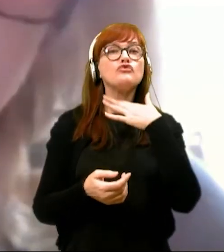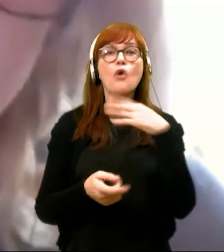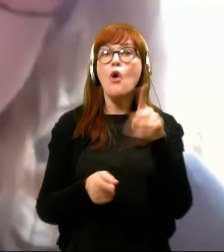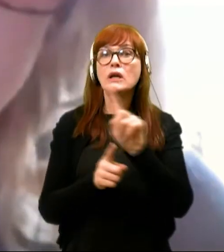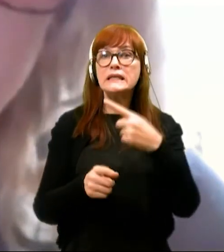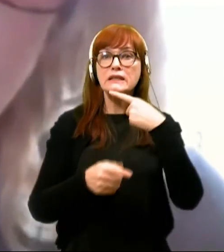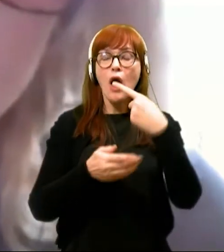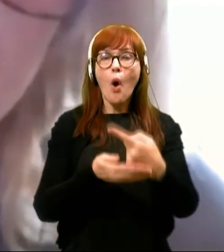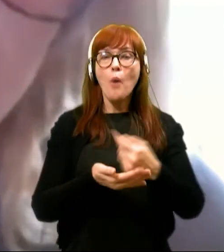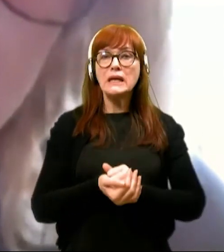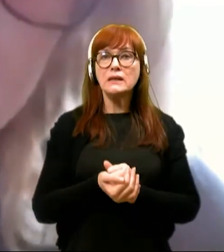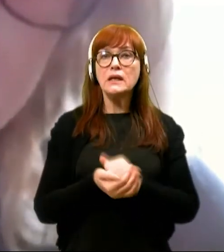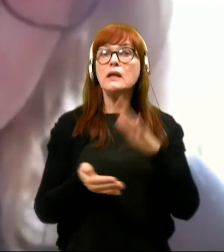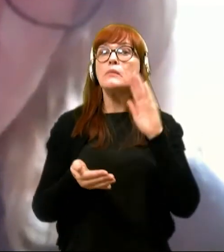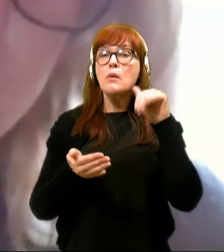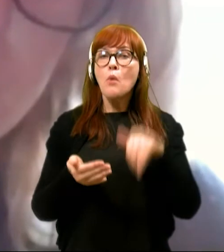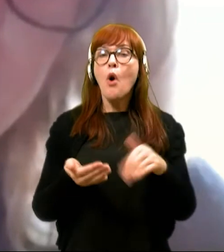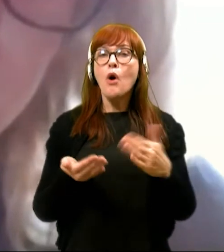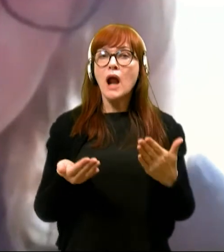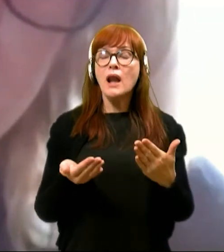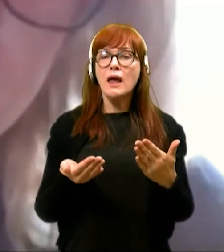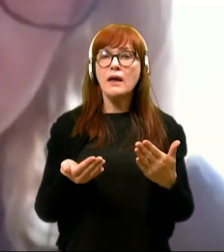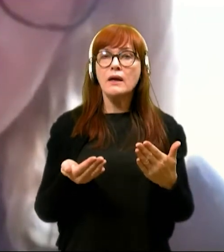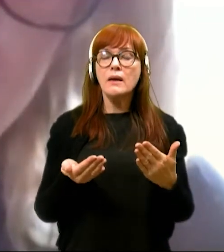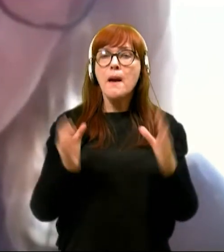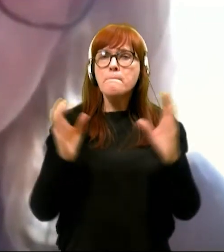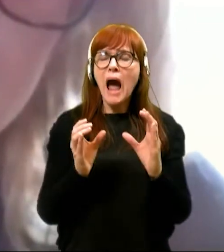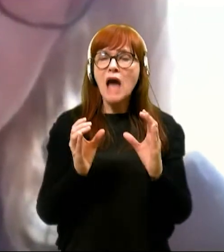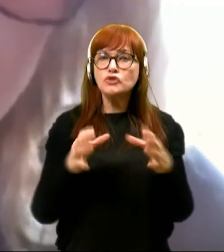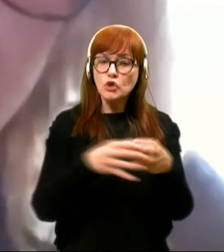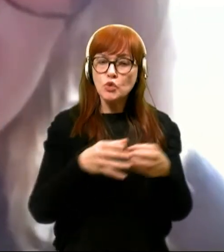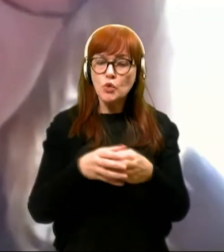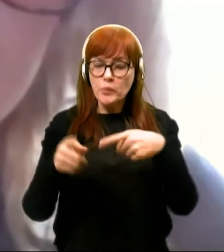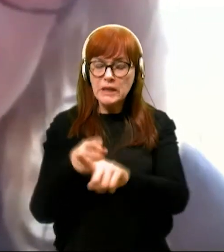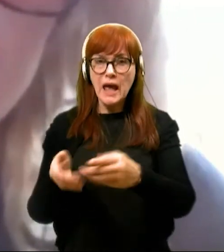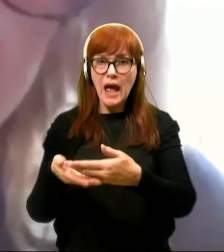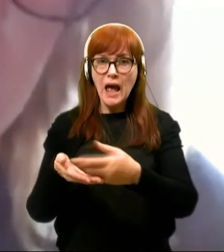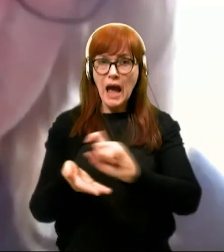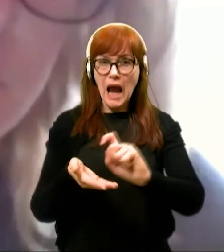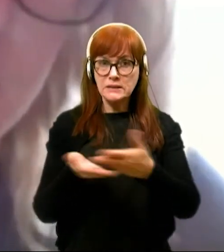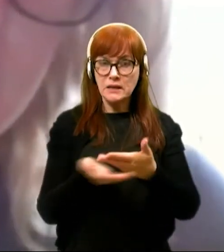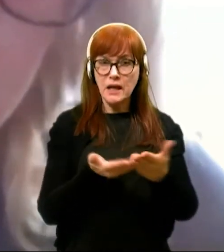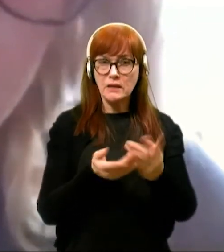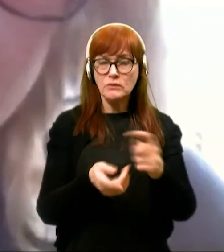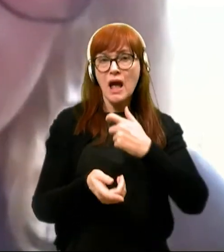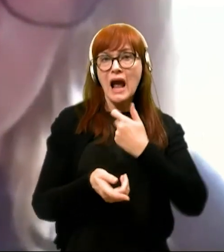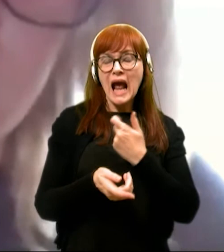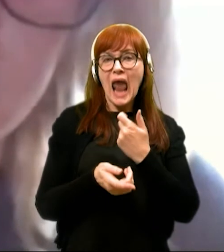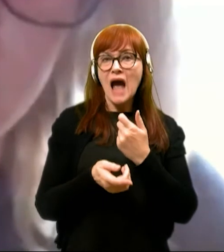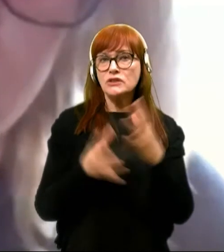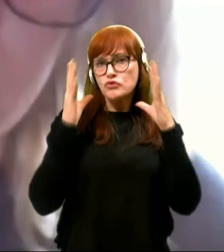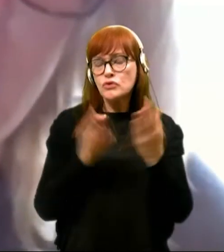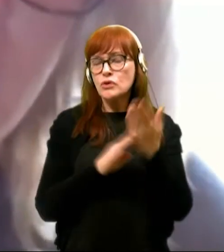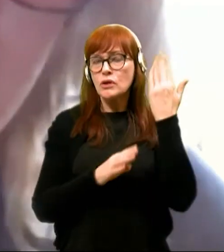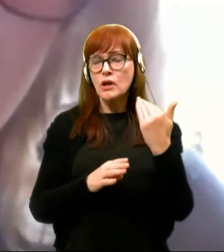da bi mogli recimo biti manjše skupine v razredih. To pomeni, da so pač klasični razredi, tudi če jih je